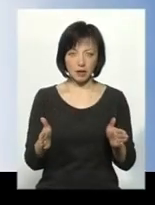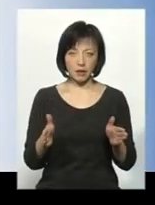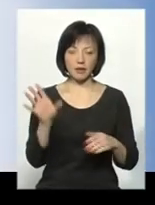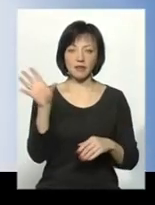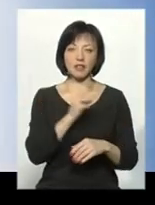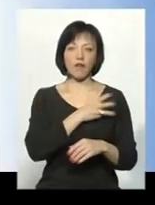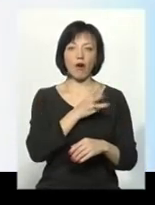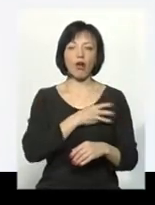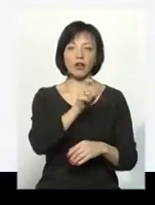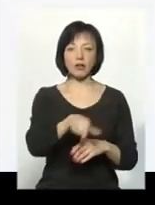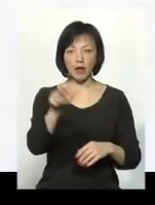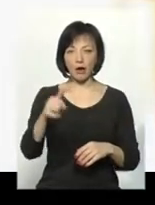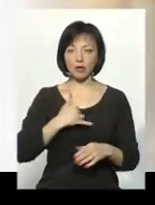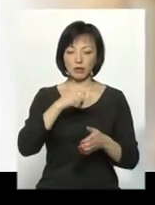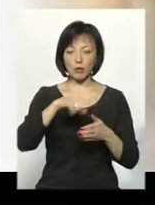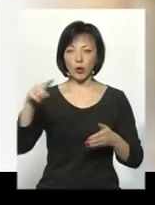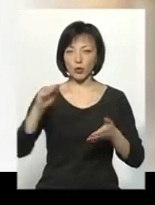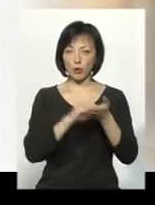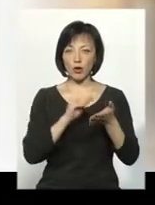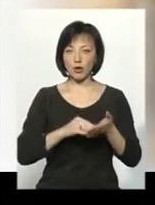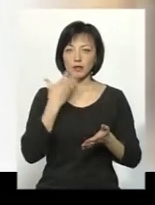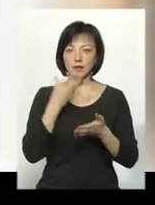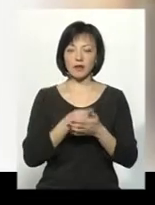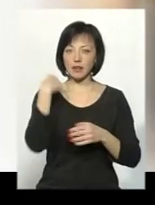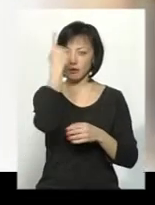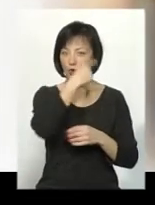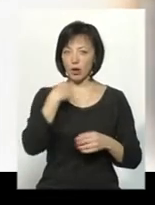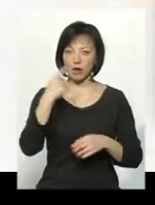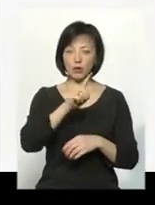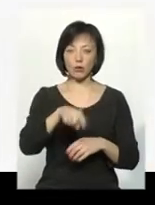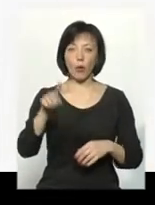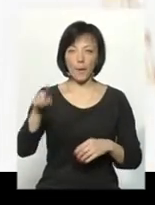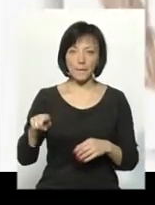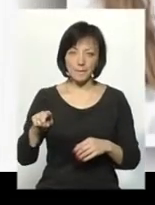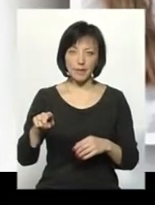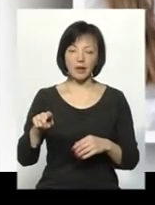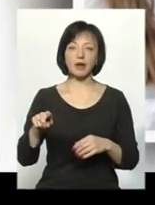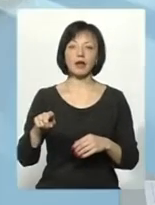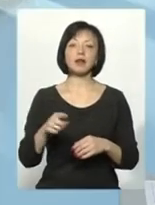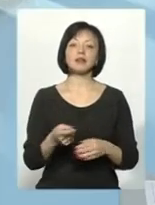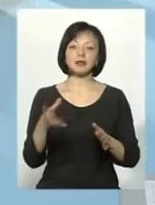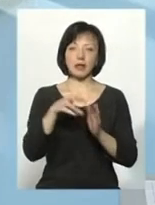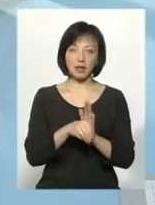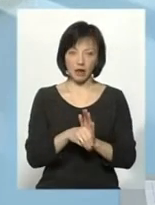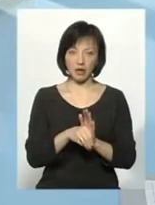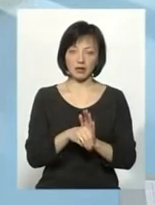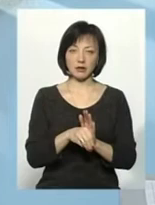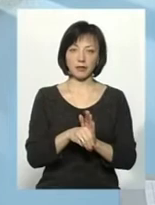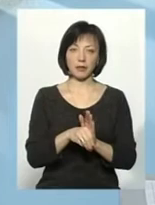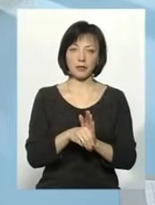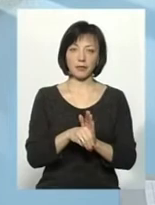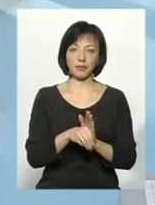Всі волонтери у нас пронумеровані, кожен має свій індивідуальний номер. Причому він складається з